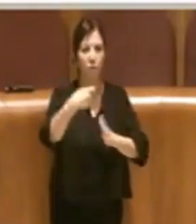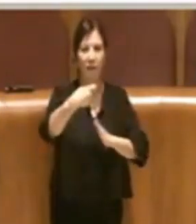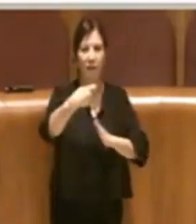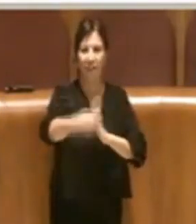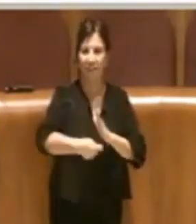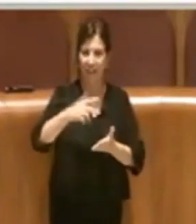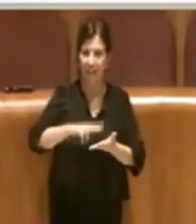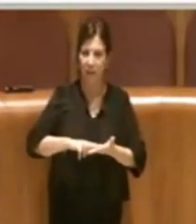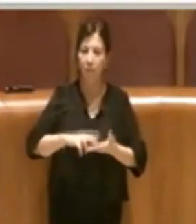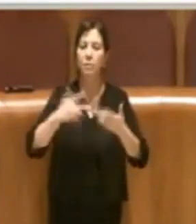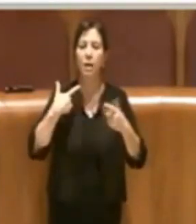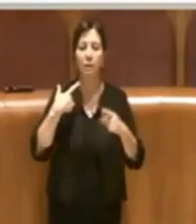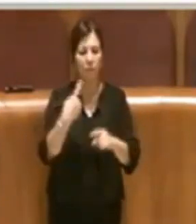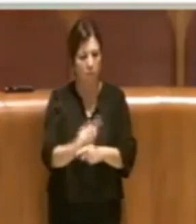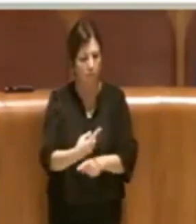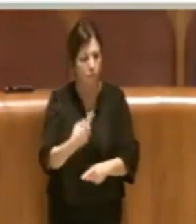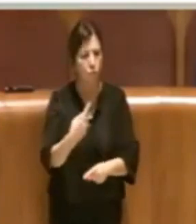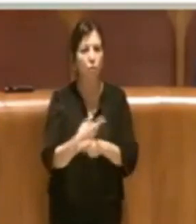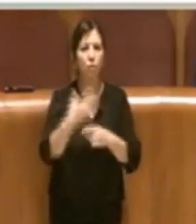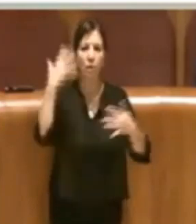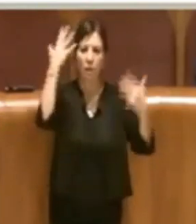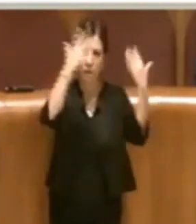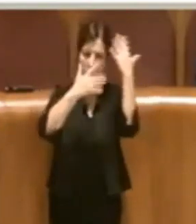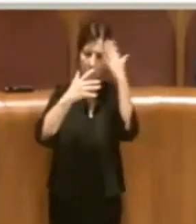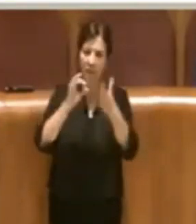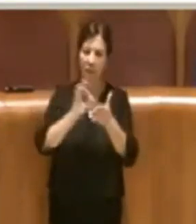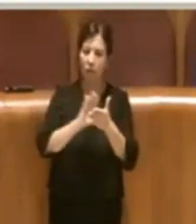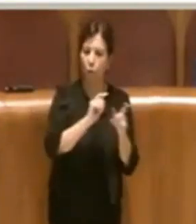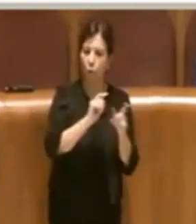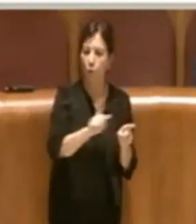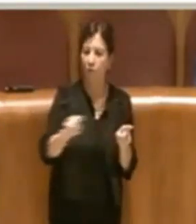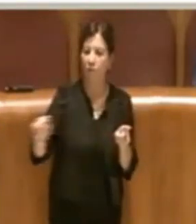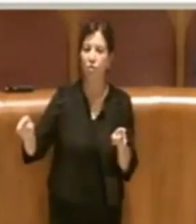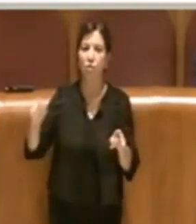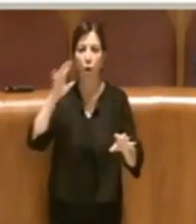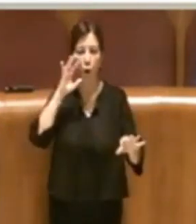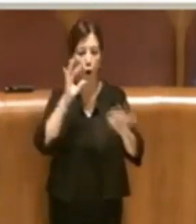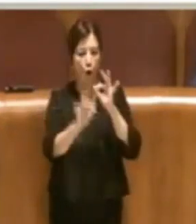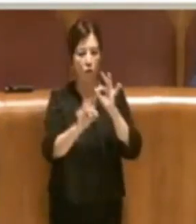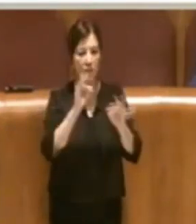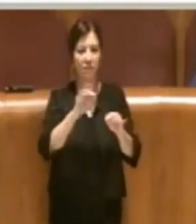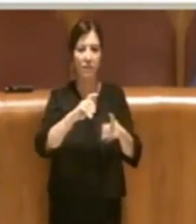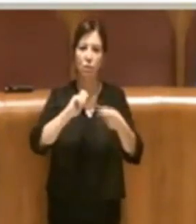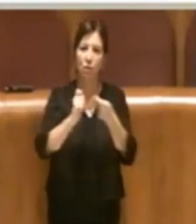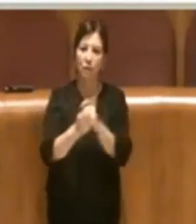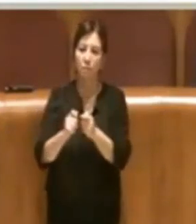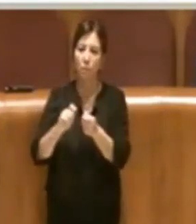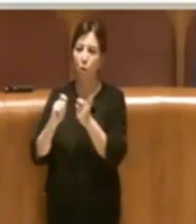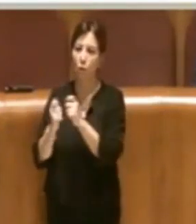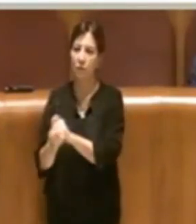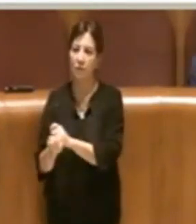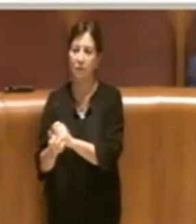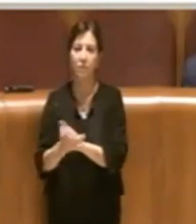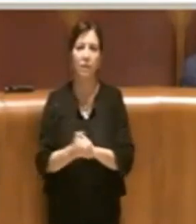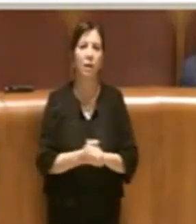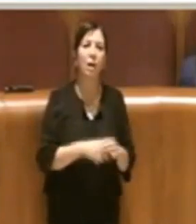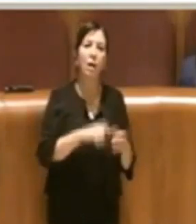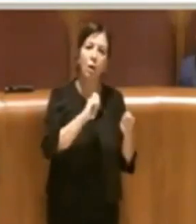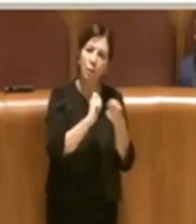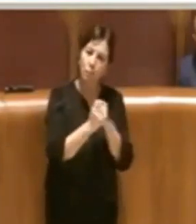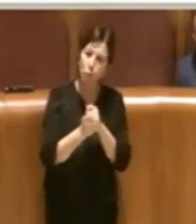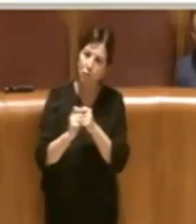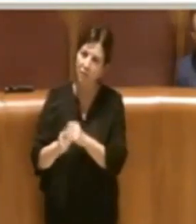bisogno, e questo l'hanno evidenziato, i pareri degli uffici con le loro osservazioni di modifiche, modifiche